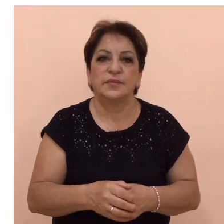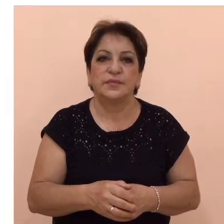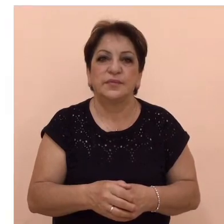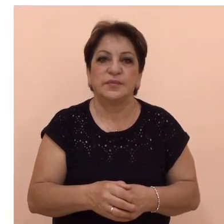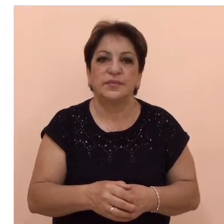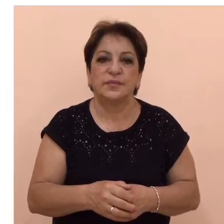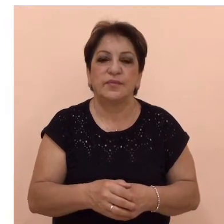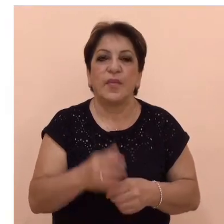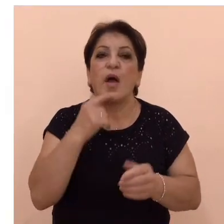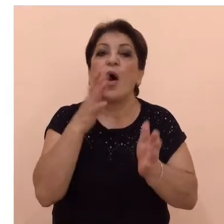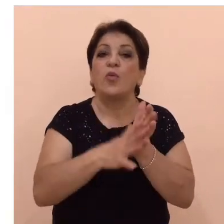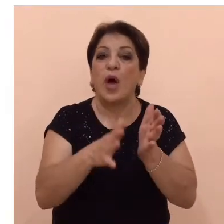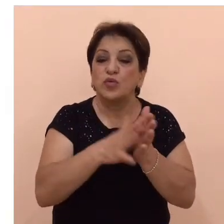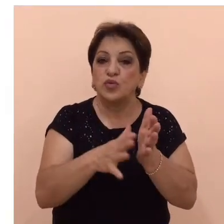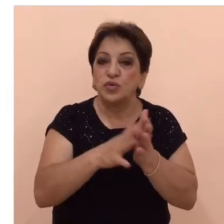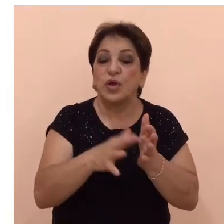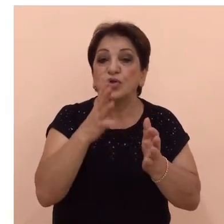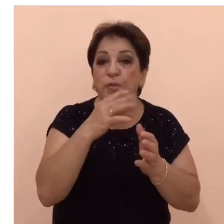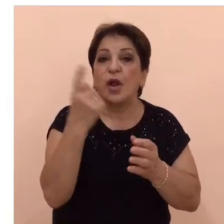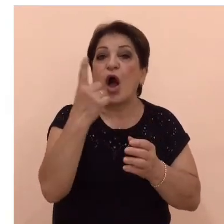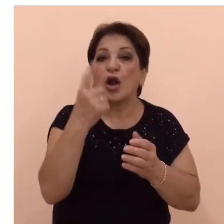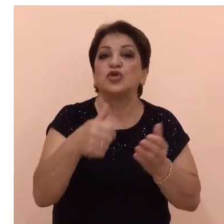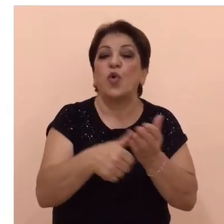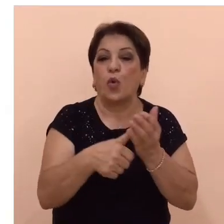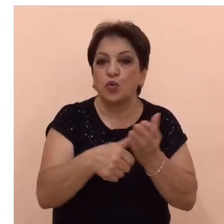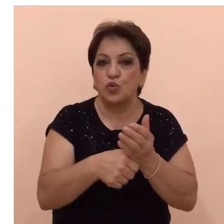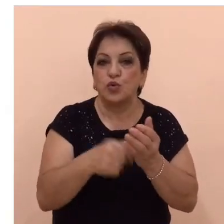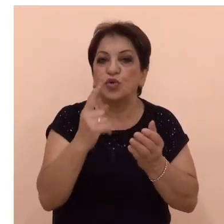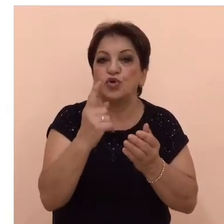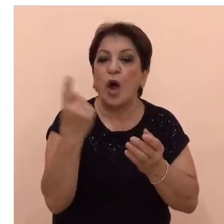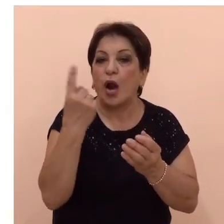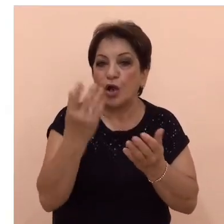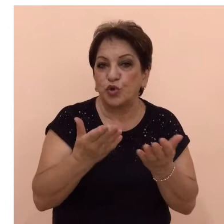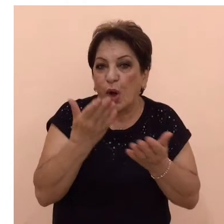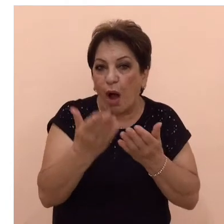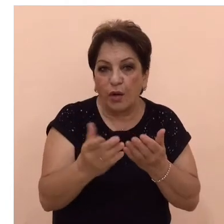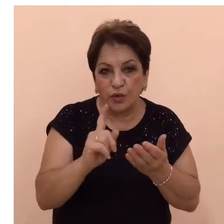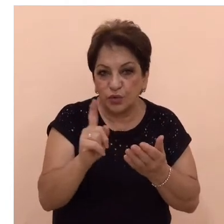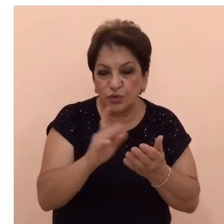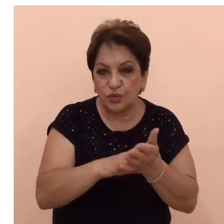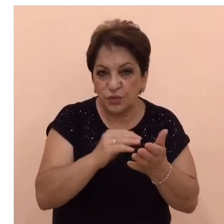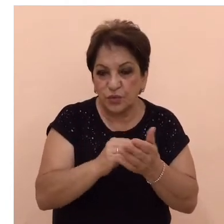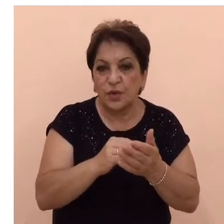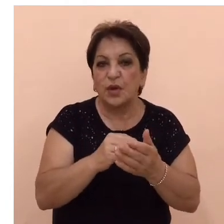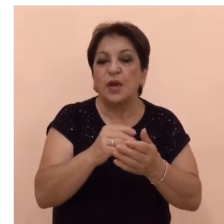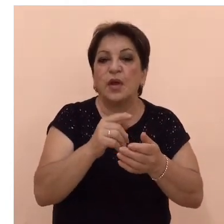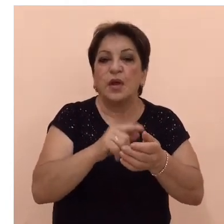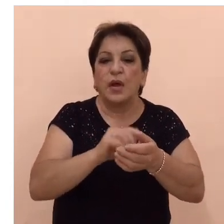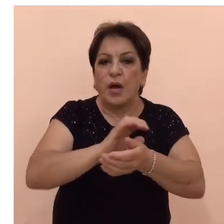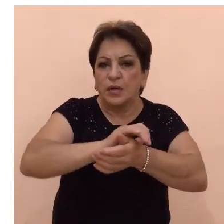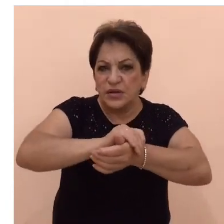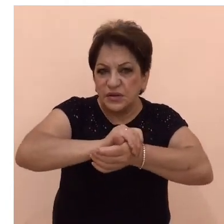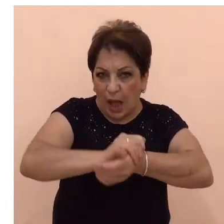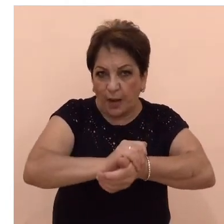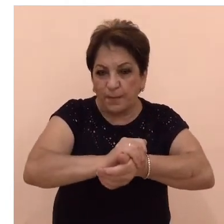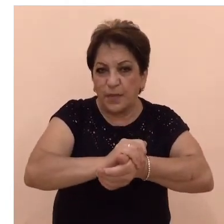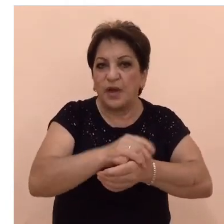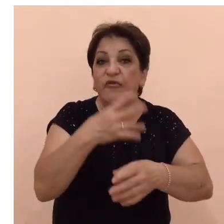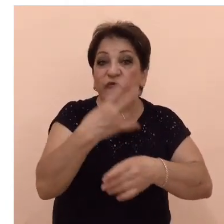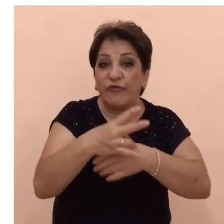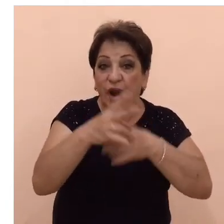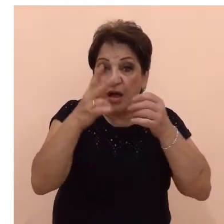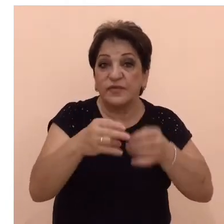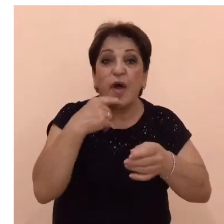Արյունա Հոսության դեպքում առաջին օգտուսյան կայլերը։ Չնշում գործադրել, բնասված